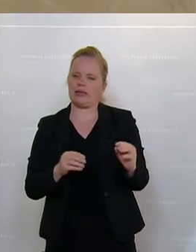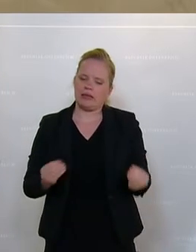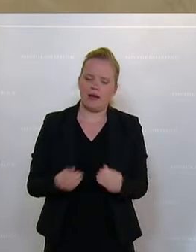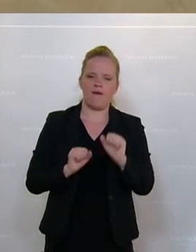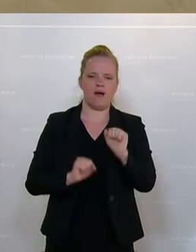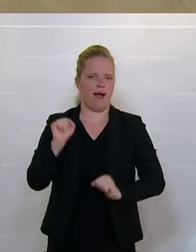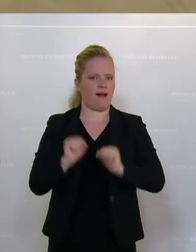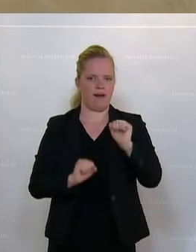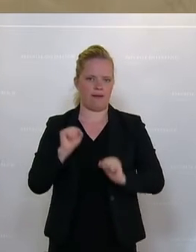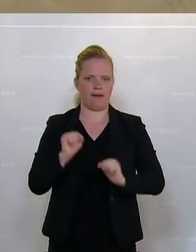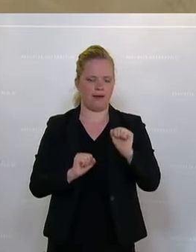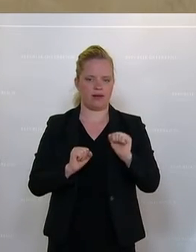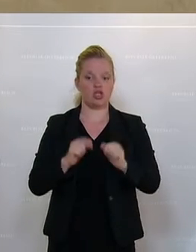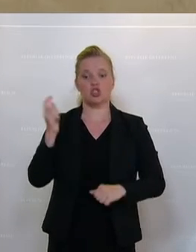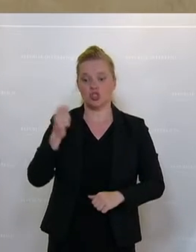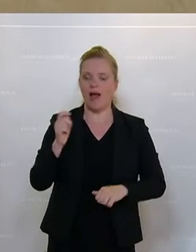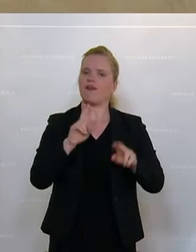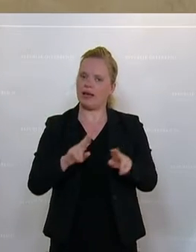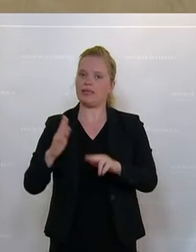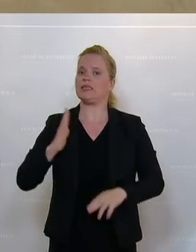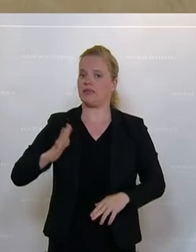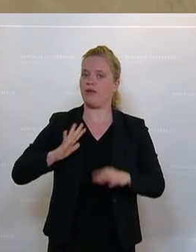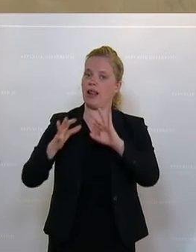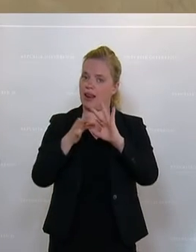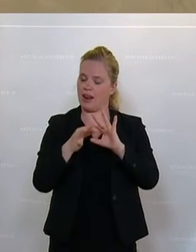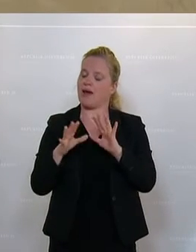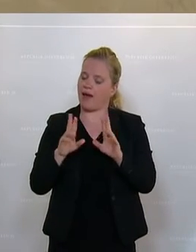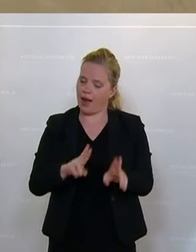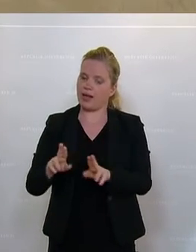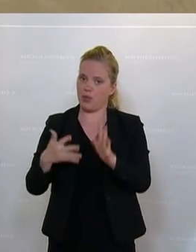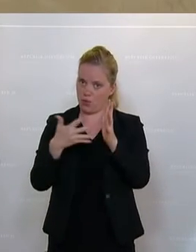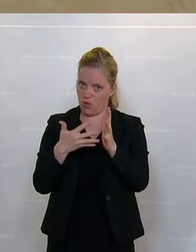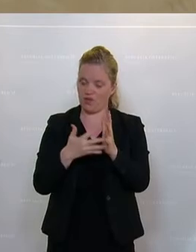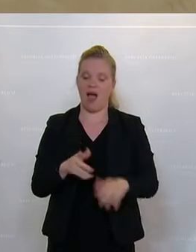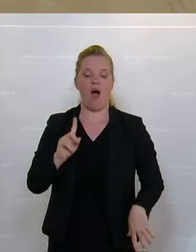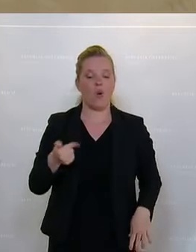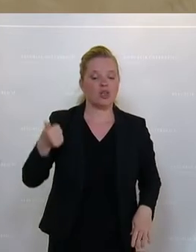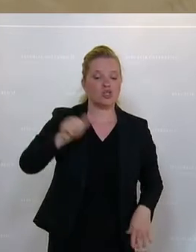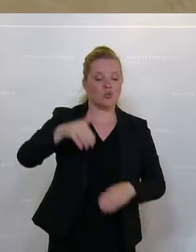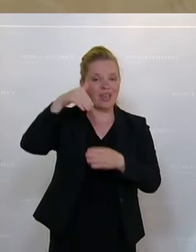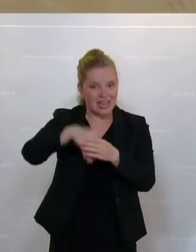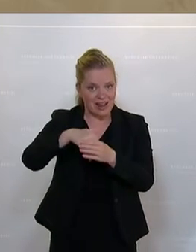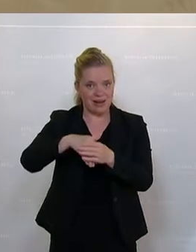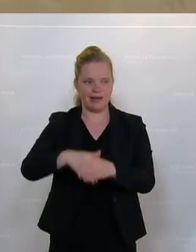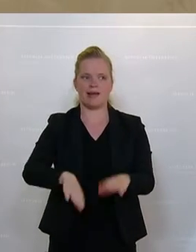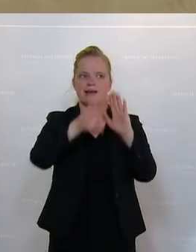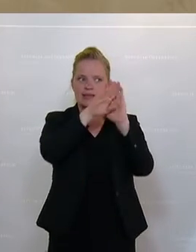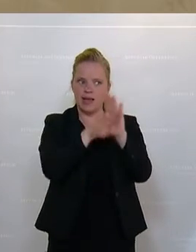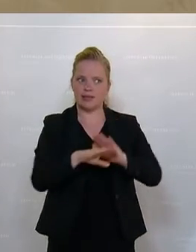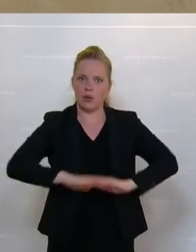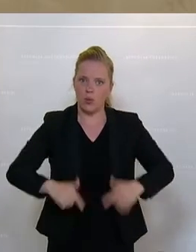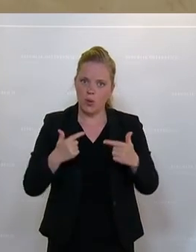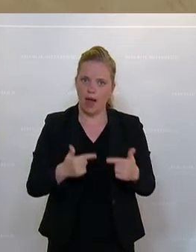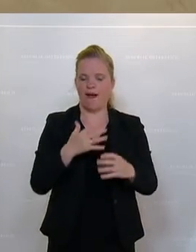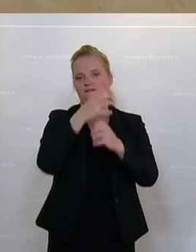die nicht ausreichen, dass sie strafrechtlich oder zivilrechtlich geprüft werden, sondern auch inhaltlich auf gesetzliche Grundlagen in der